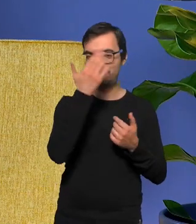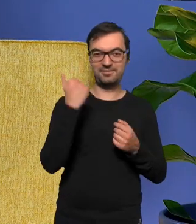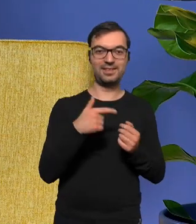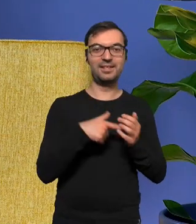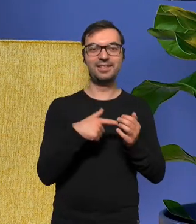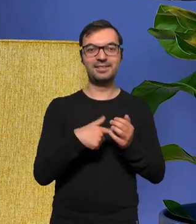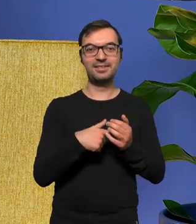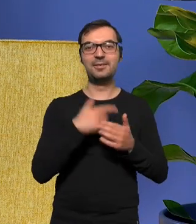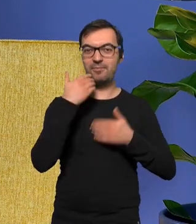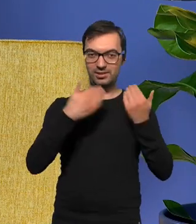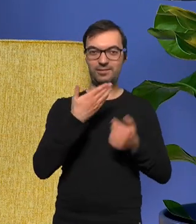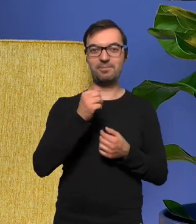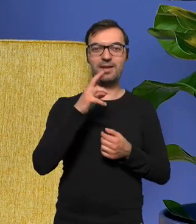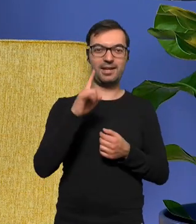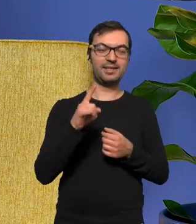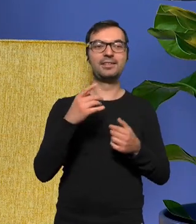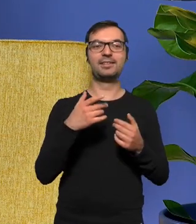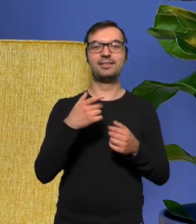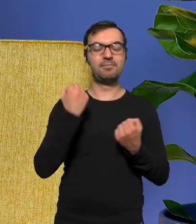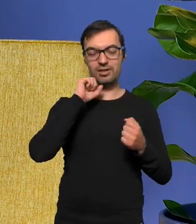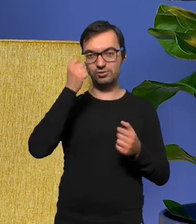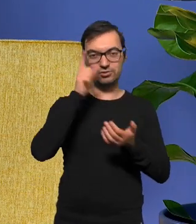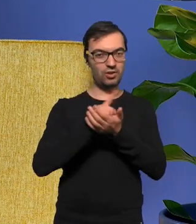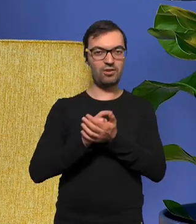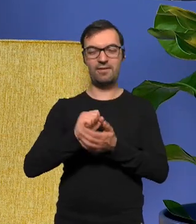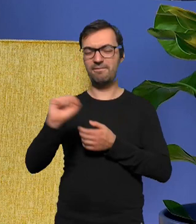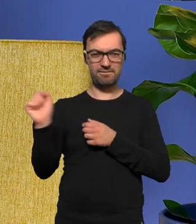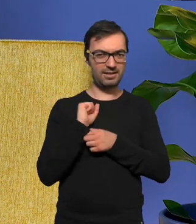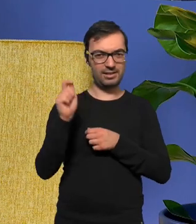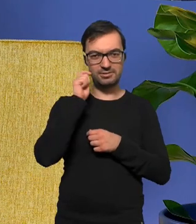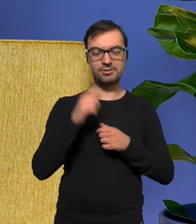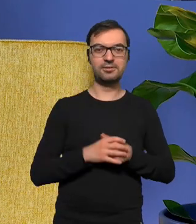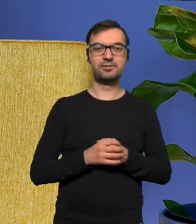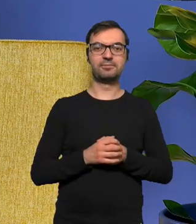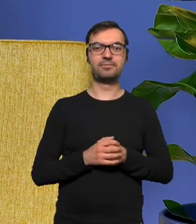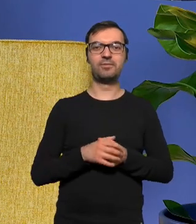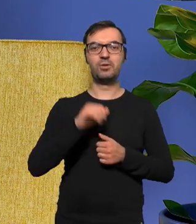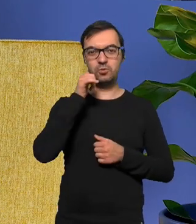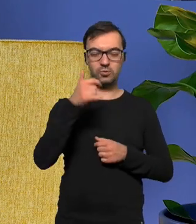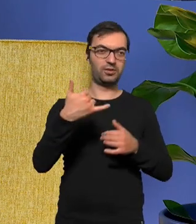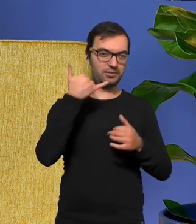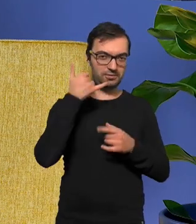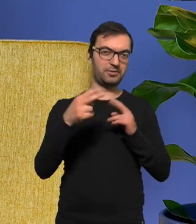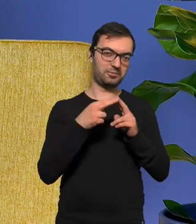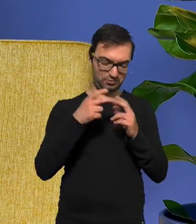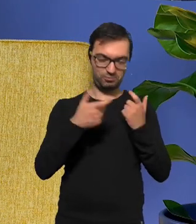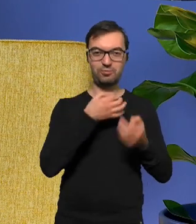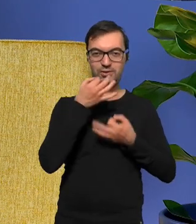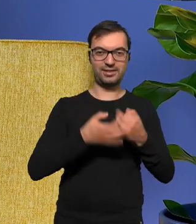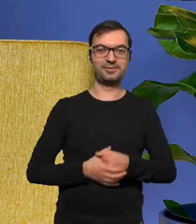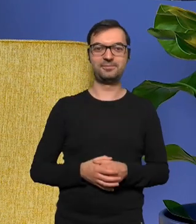to jest pozdrawiam Mary szalenie utalentowana fajna dziewczyna jutro się zdzwaniamy i robimy piosenkę